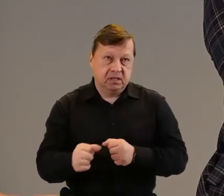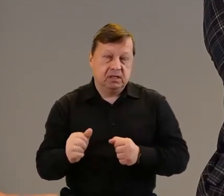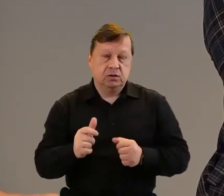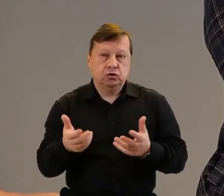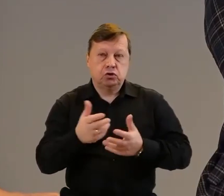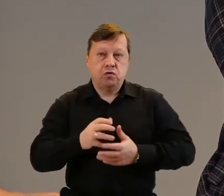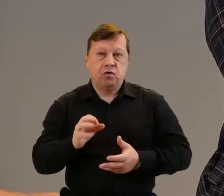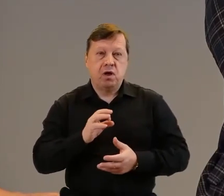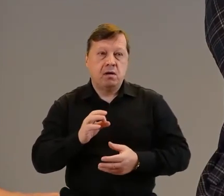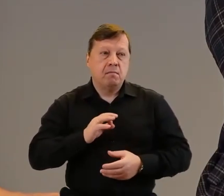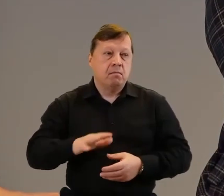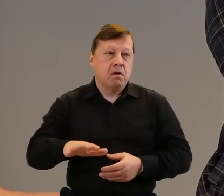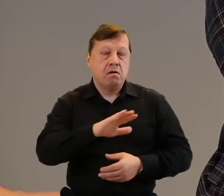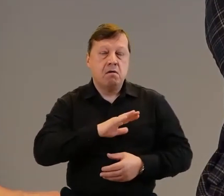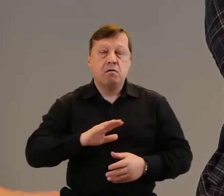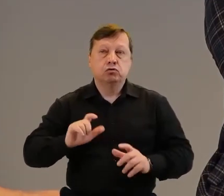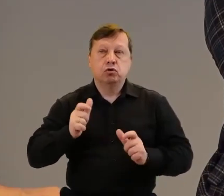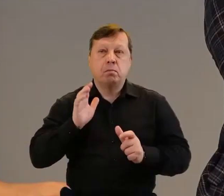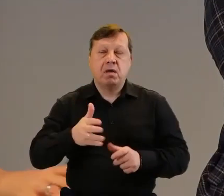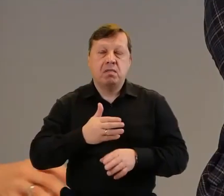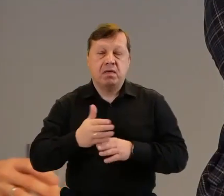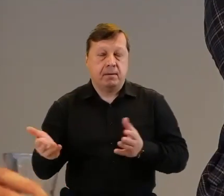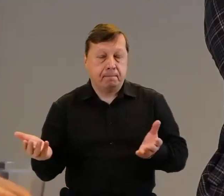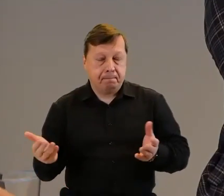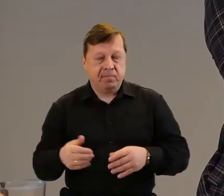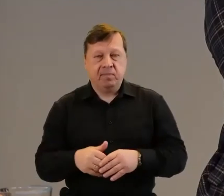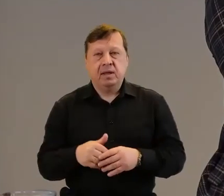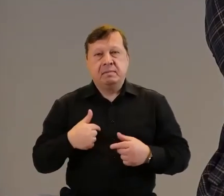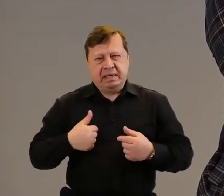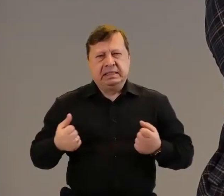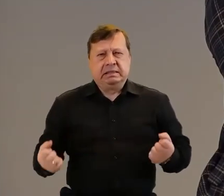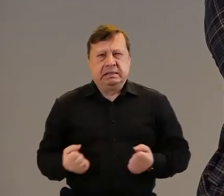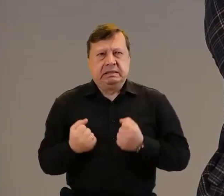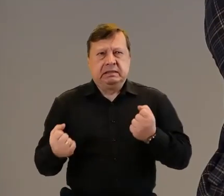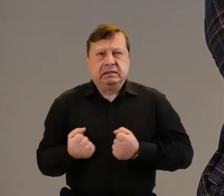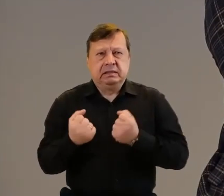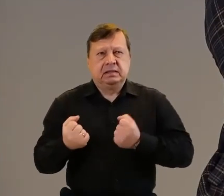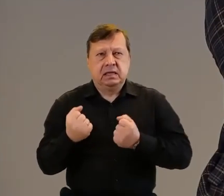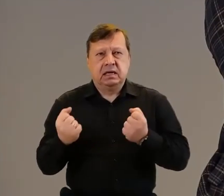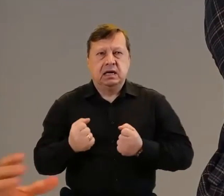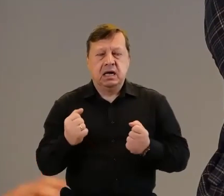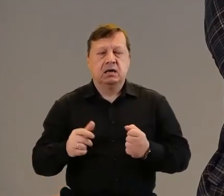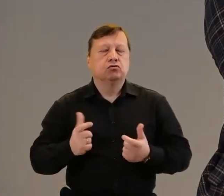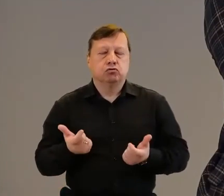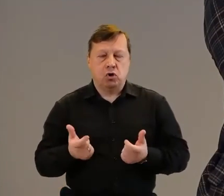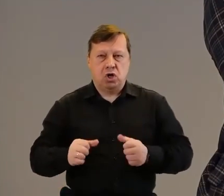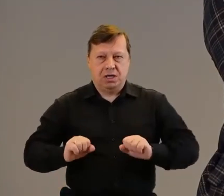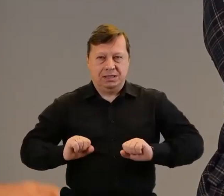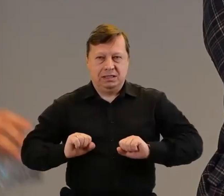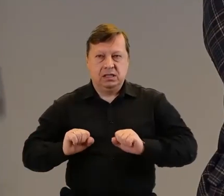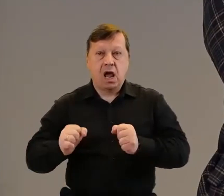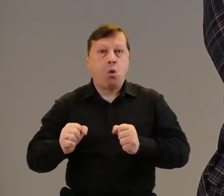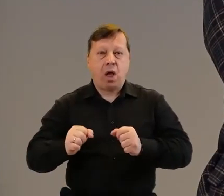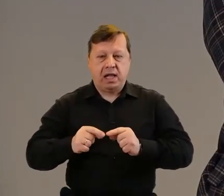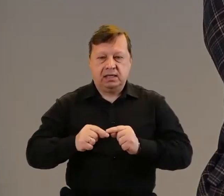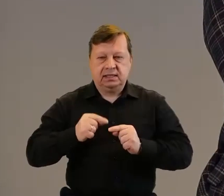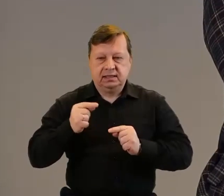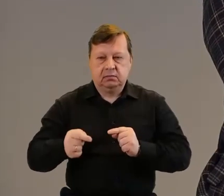stowarzyszeniem. Staramy się, powiem, tworzyć takie działania cykliczne